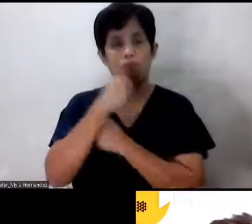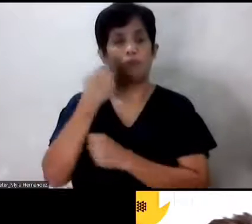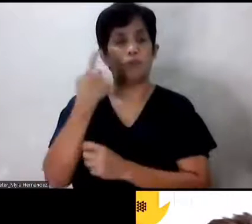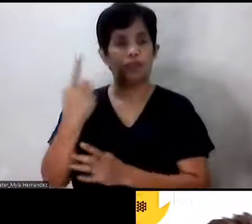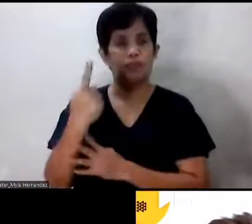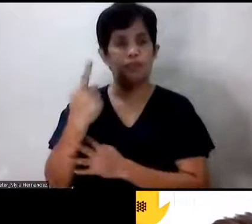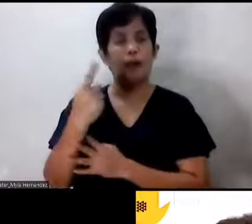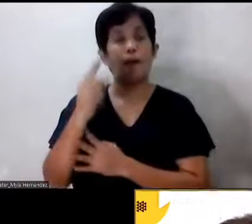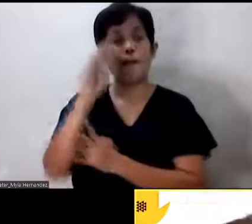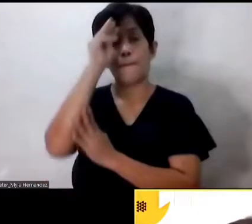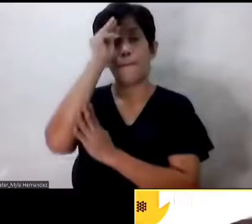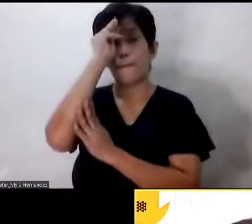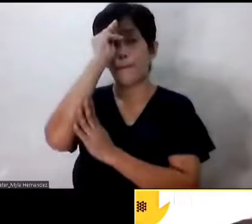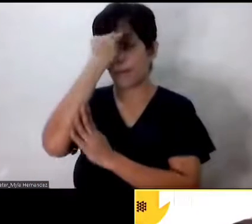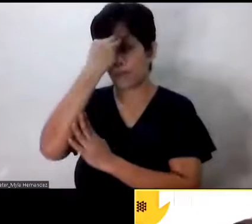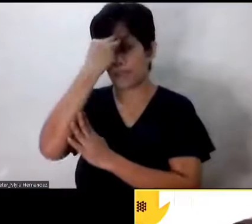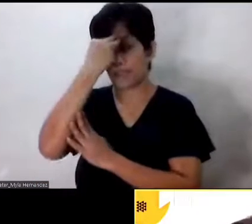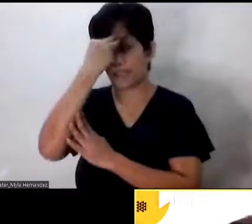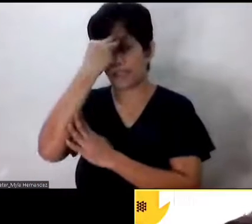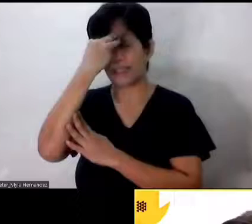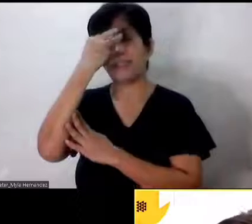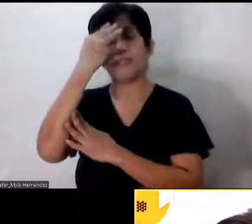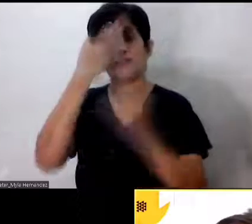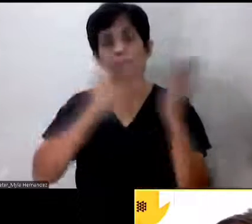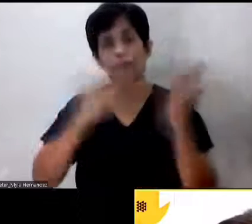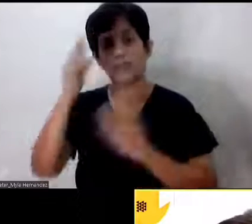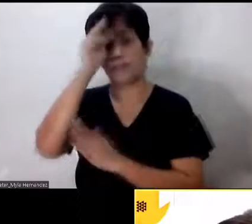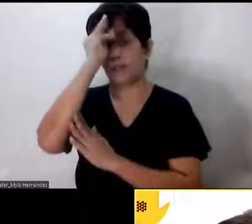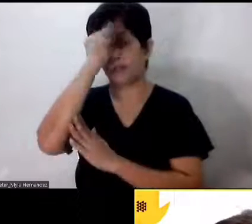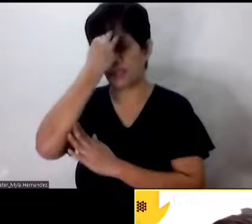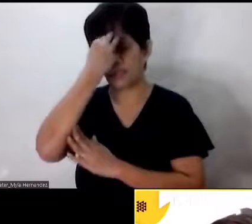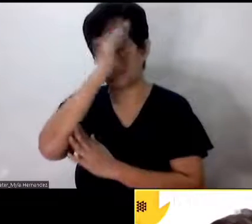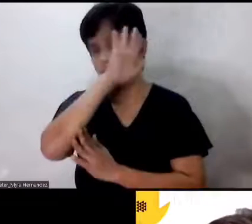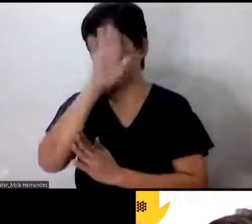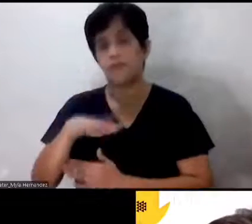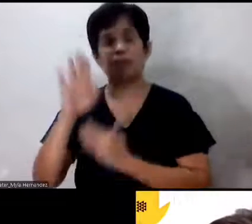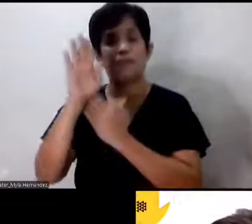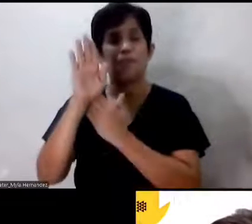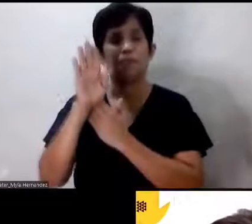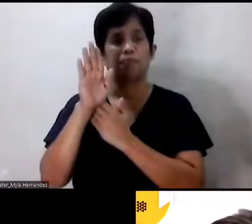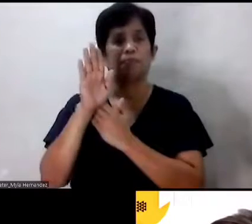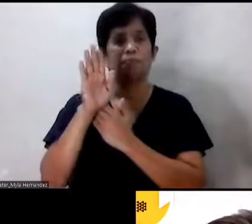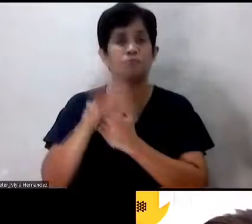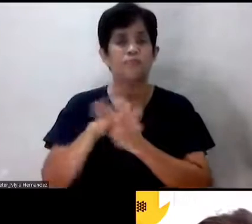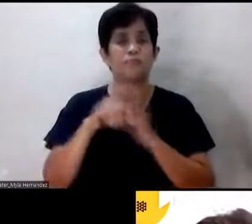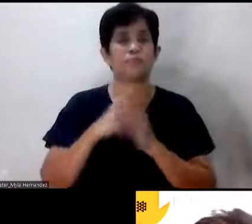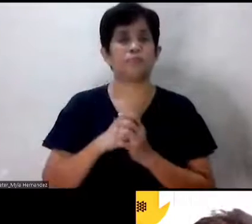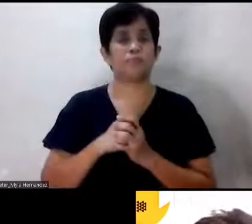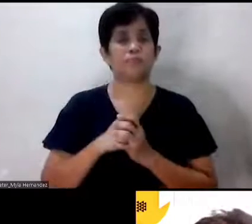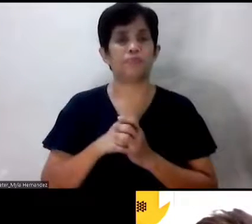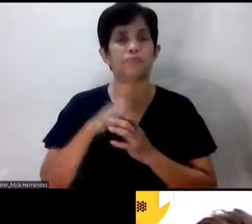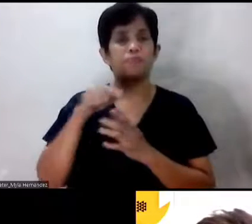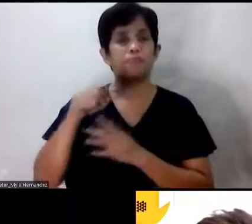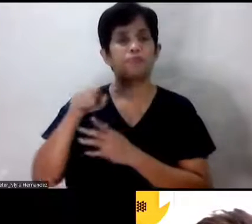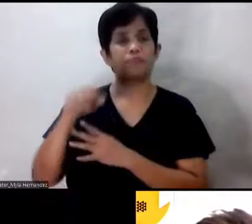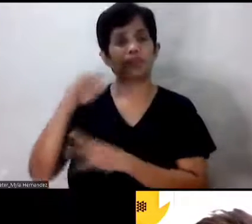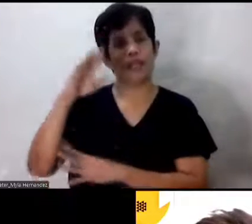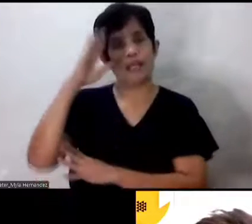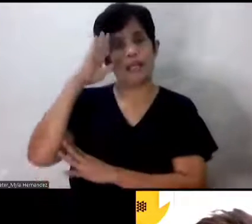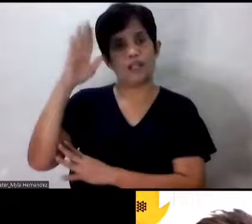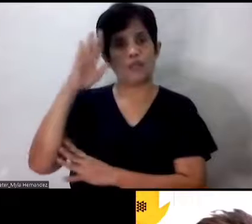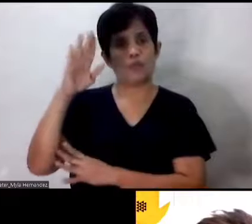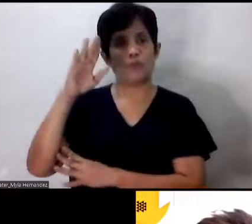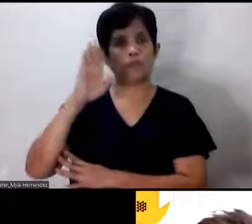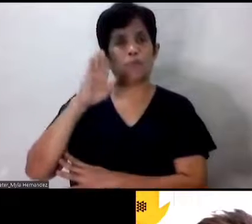should never be back to you, especially negative ones. Ayan, Aling Vicky. Meron din dito sinabi si Rupina Medina, Hello po, Brother